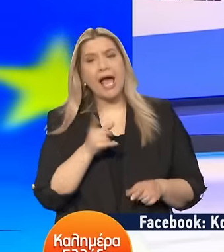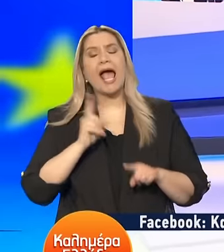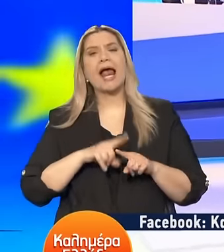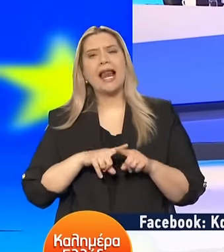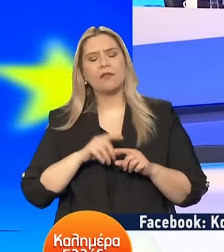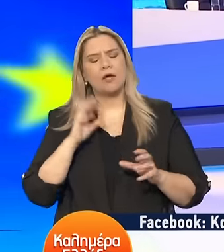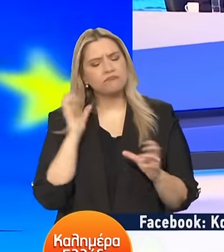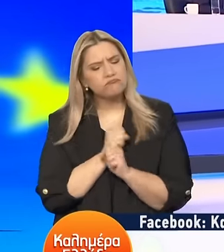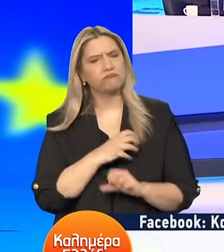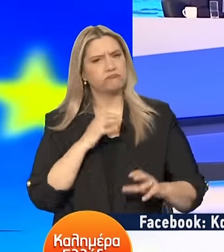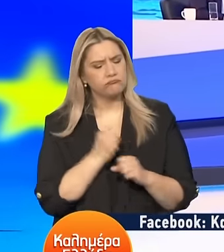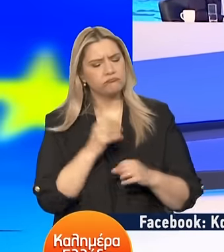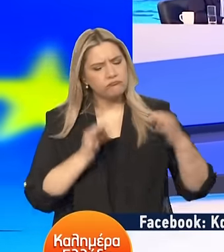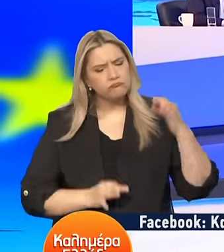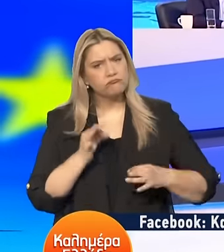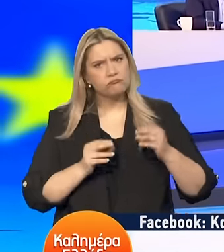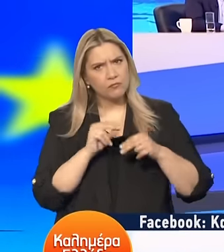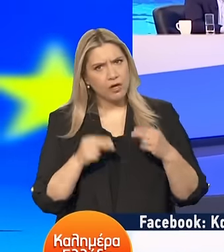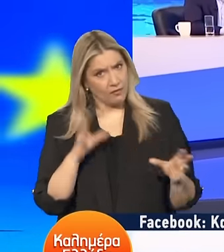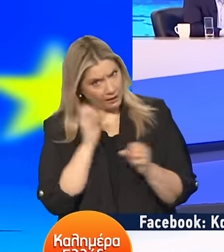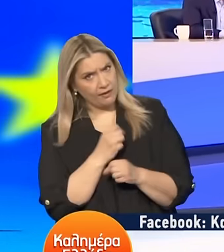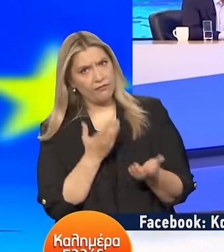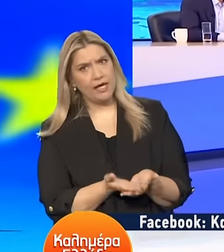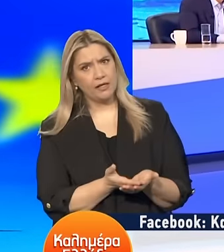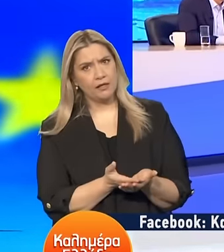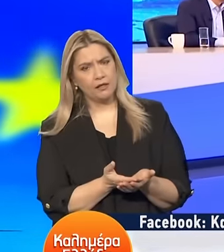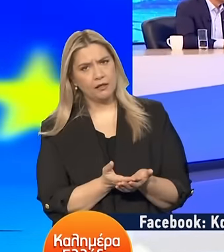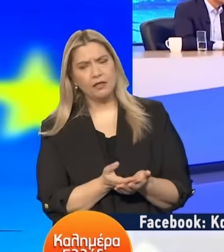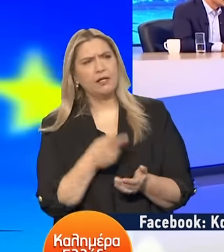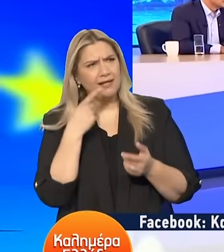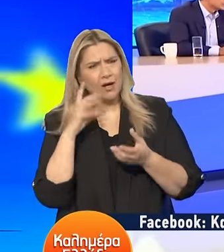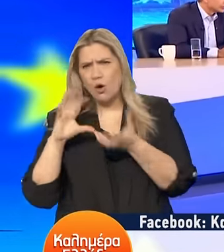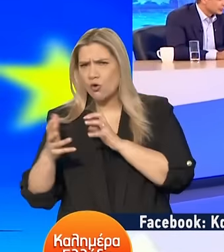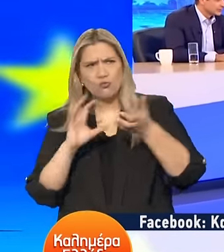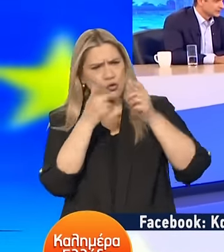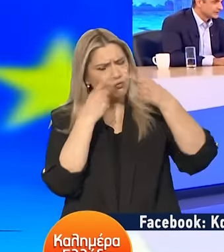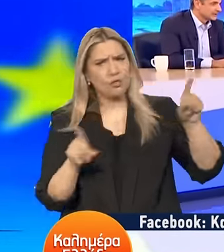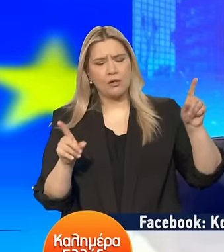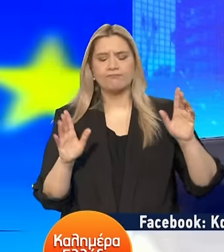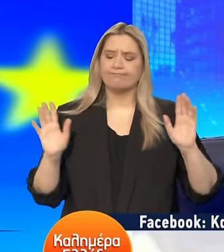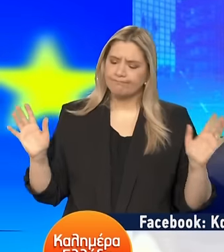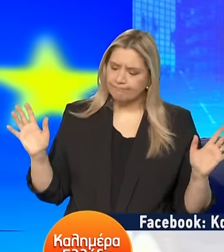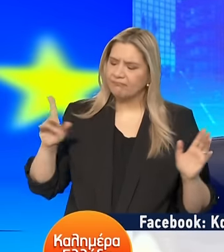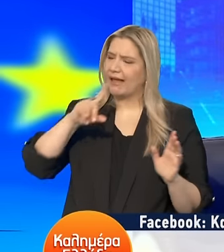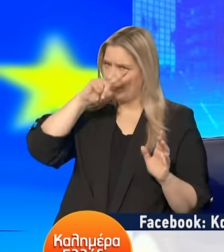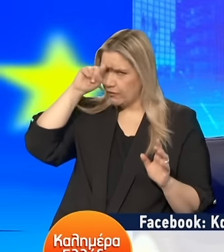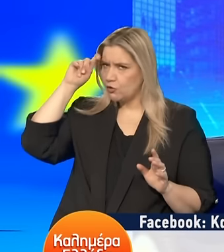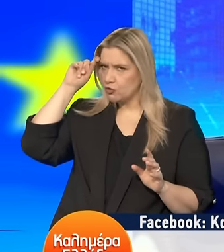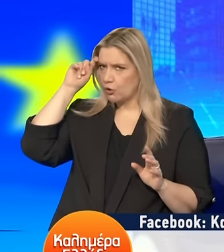Ότι μπορεί να συζητηθεί με την Τουρκία Θα συζητηθεί Ή είμαστε δύο διαφορετικοί κόσμο Είναι πολύ δύσκολο Αλλά θα